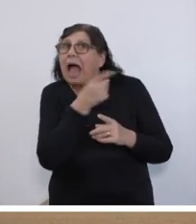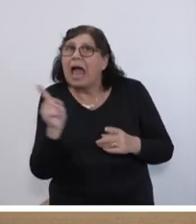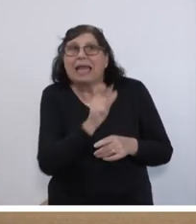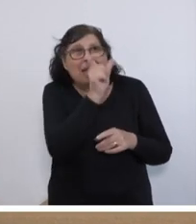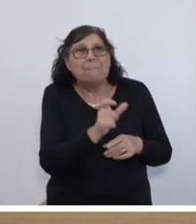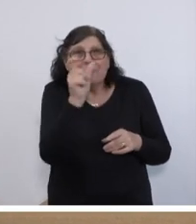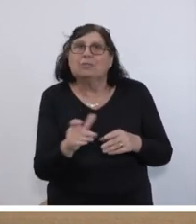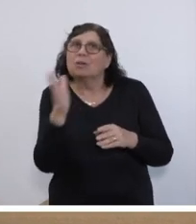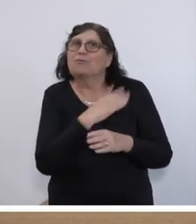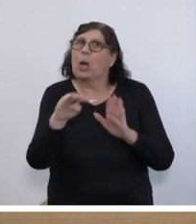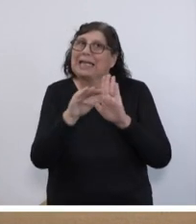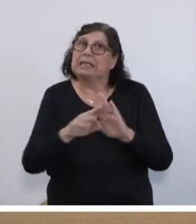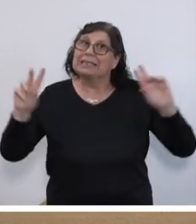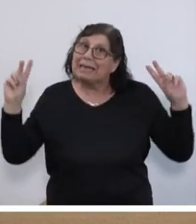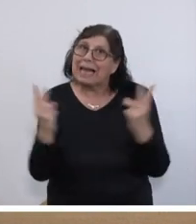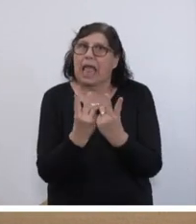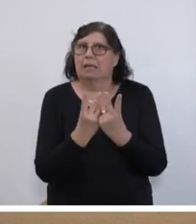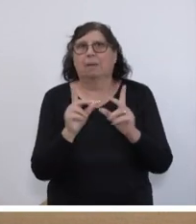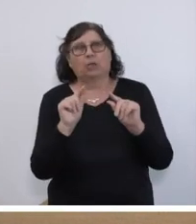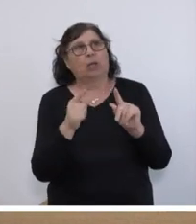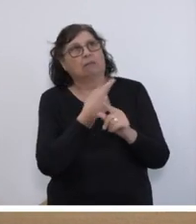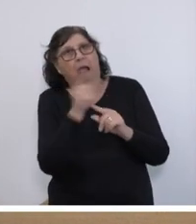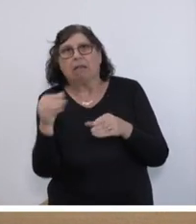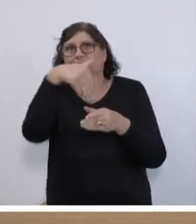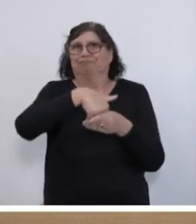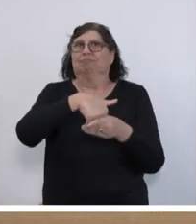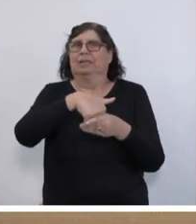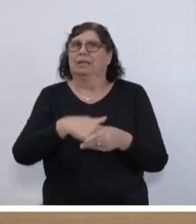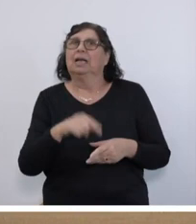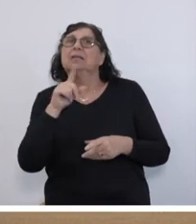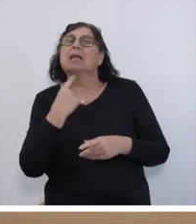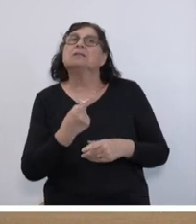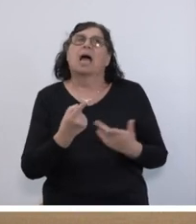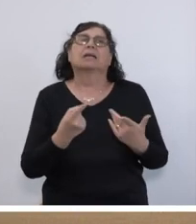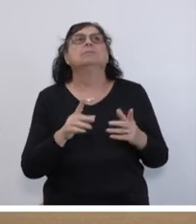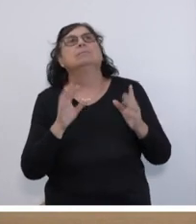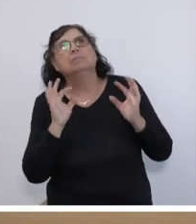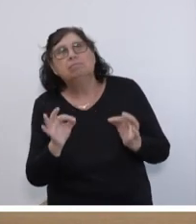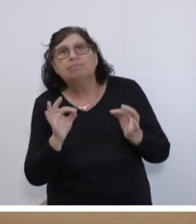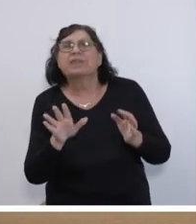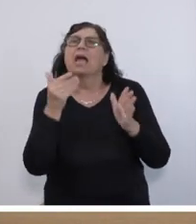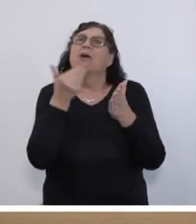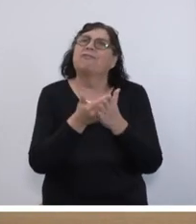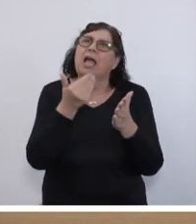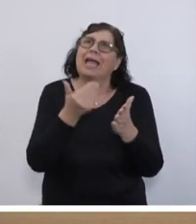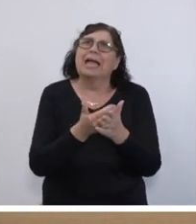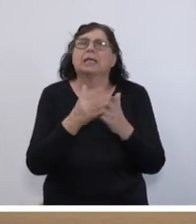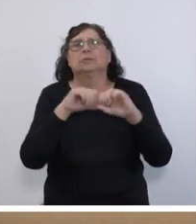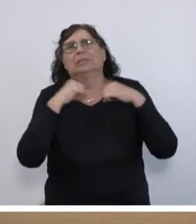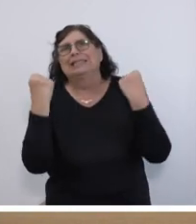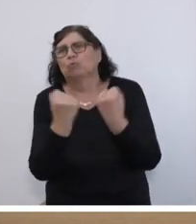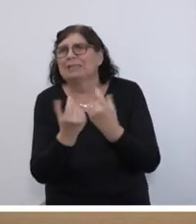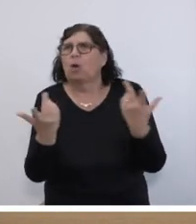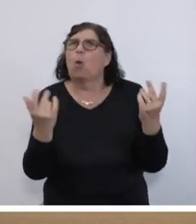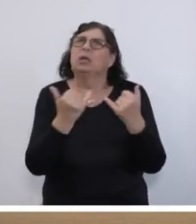sind vor dem Gesetz gleich. Da sind sie alle drin. So, wenn man dann noch sagt, gut, wegen der Situation, wie